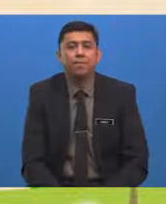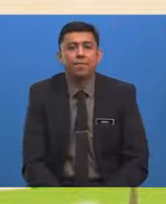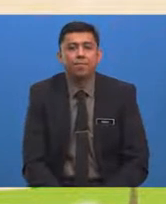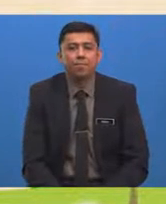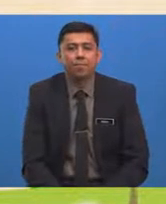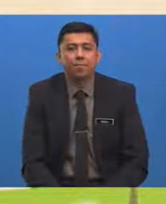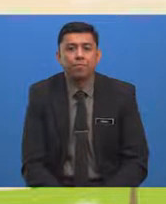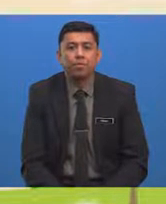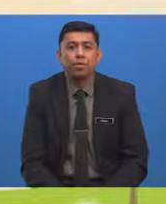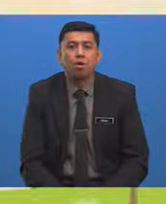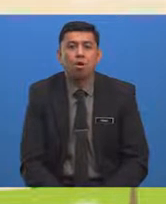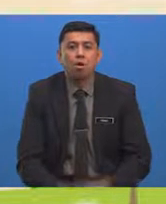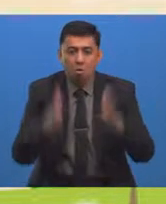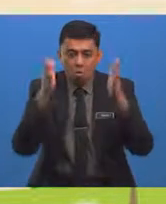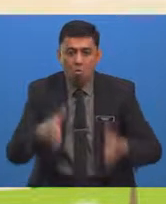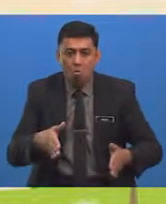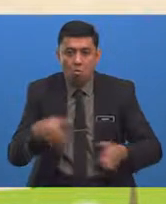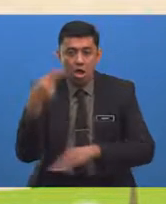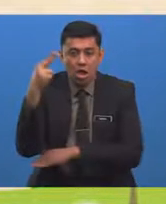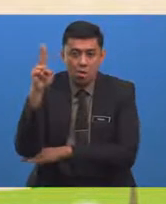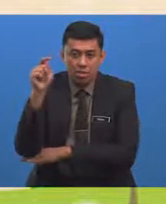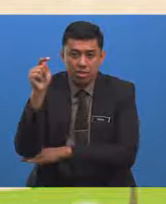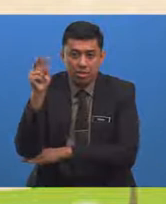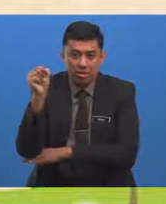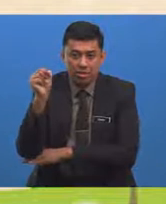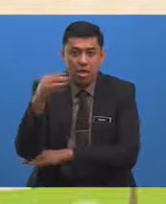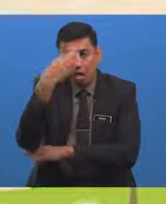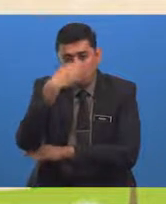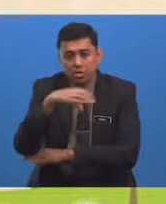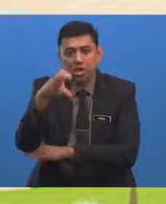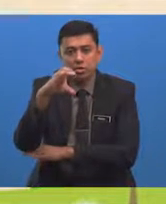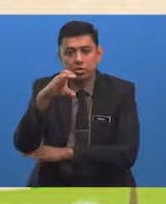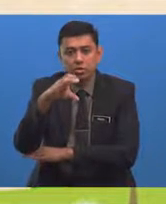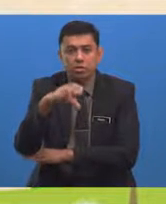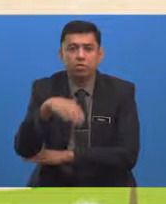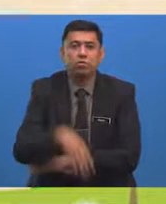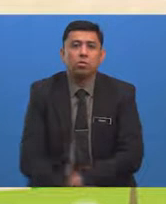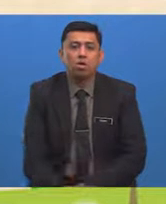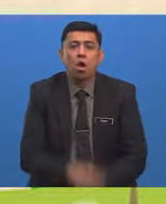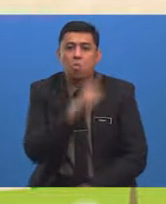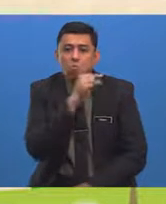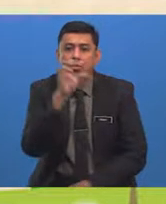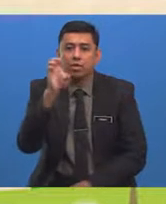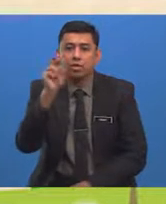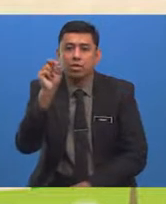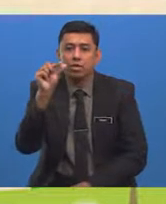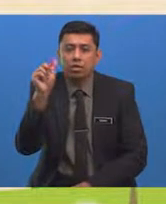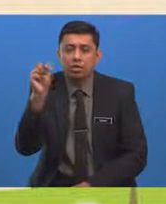Orang hutan Gajah Dukung Burung Enggang